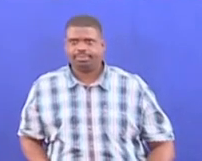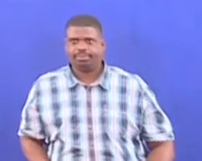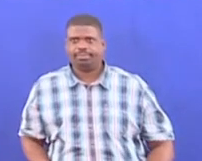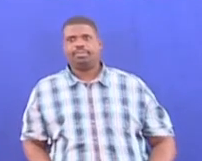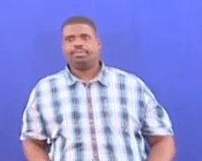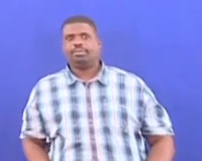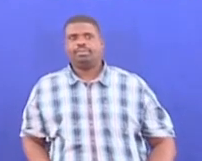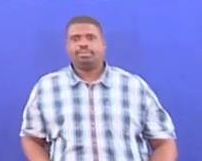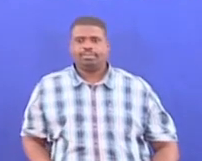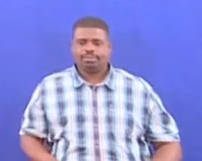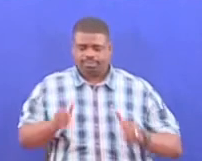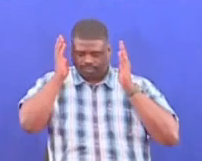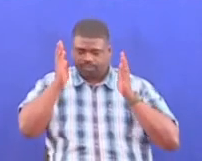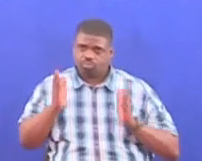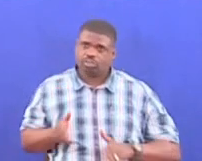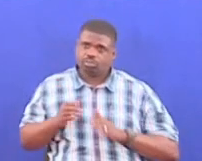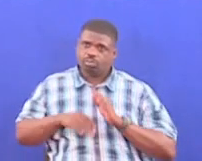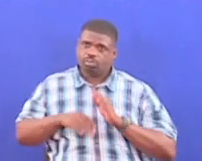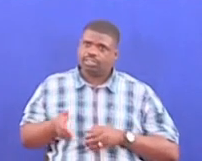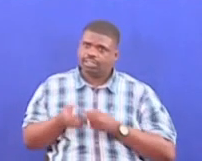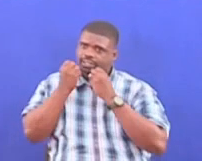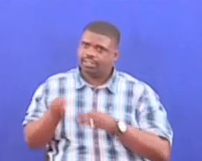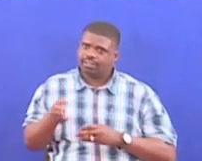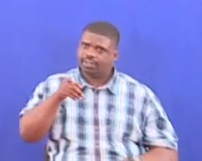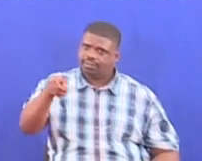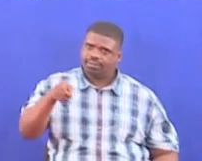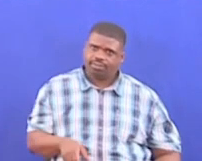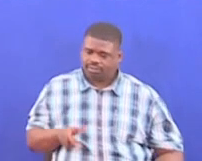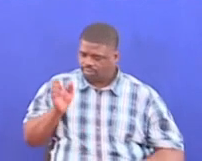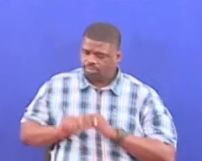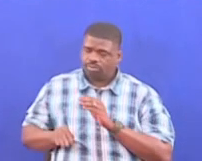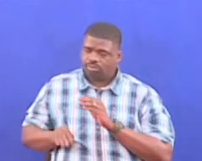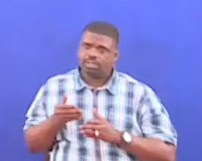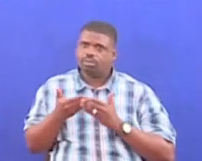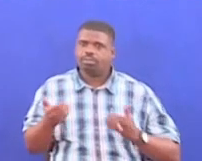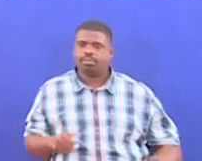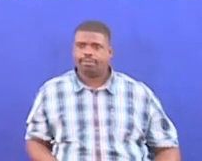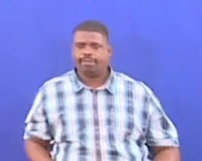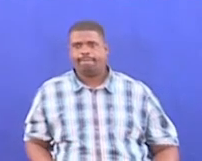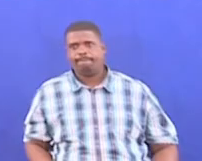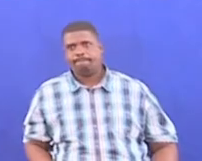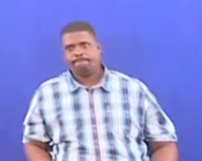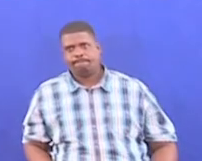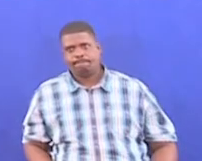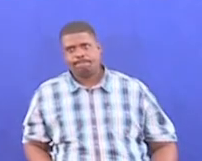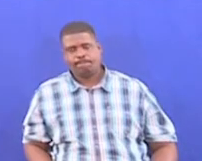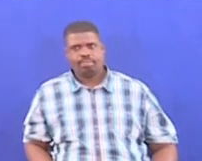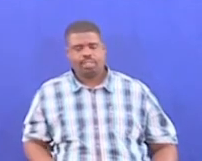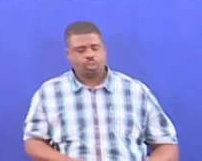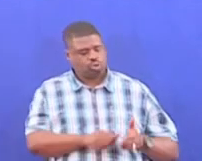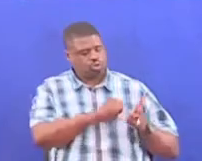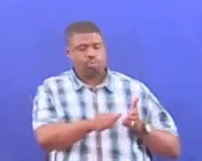nchi Mwishuma mwenye kiti na mba kumpa tarifa Mchangeaji kuwa Tumesha